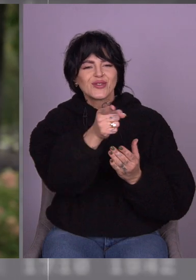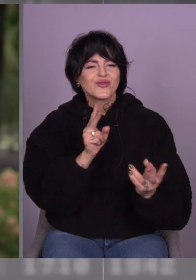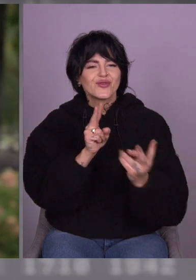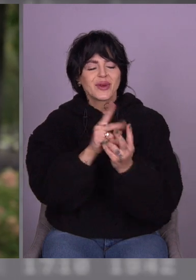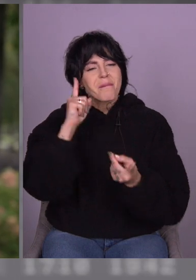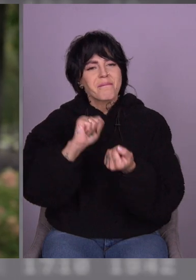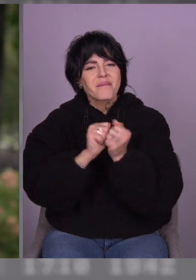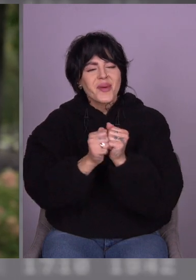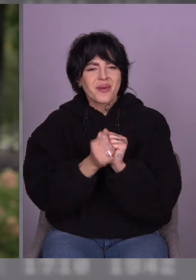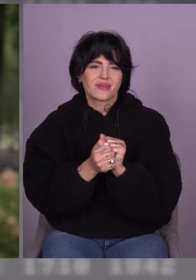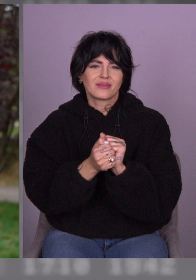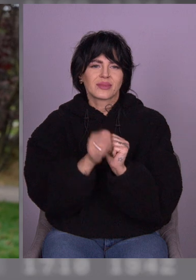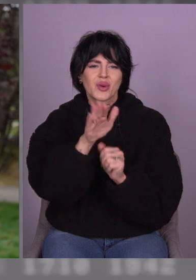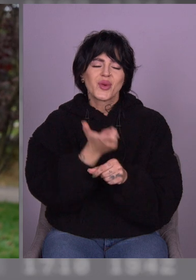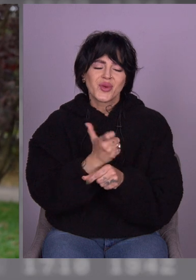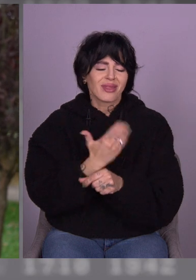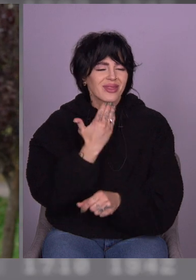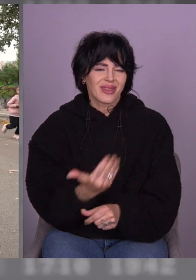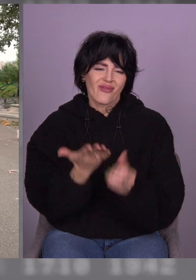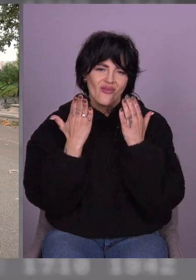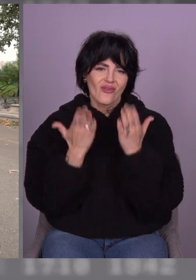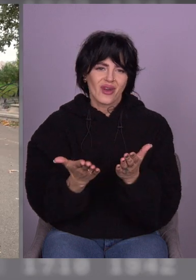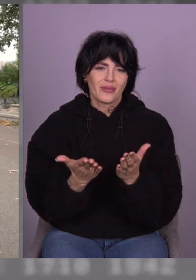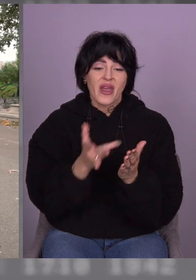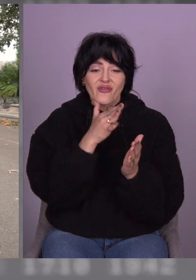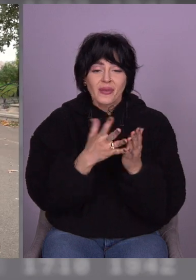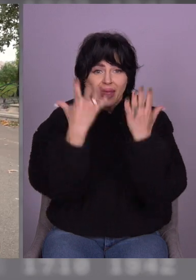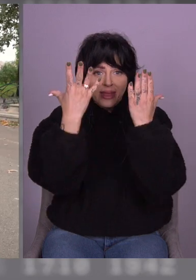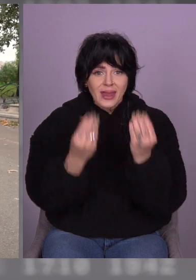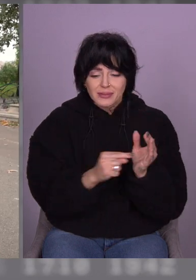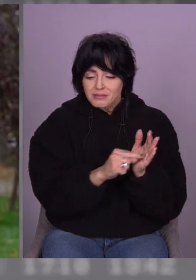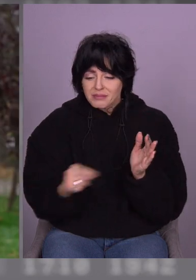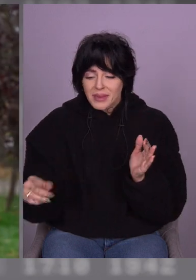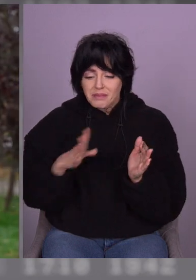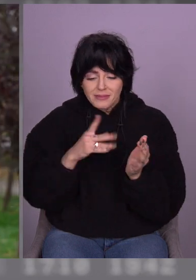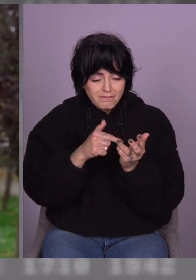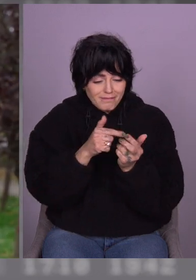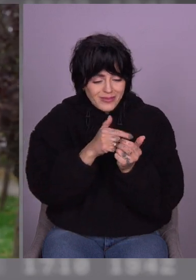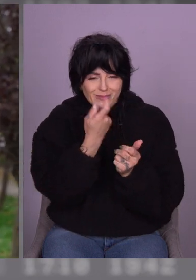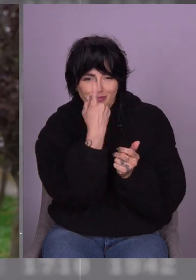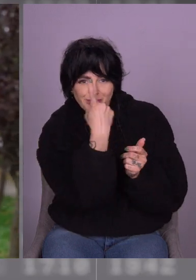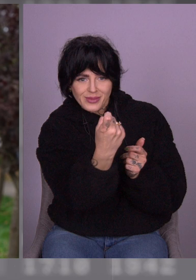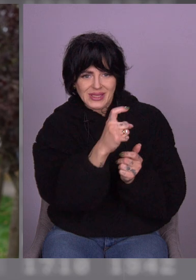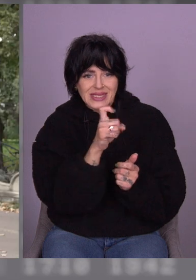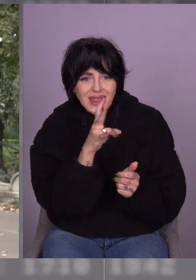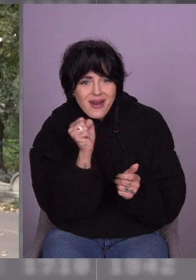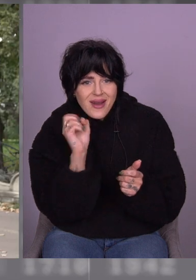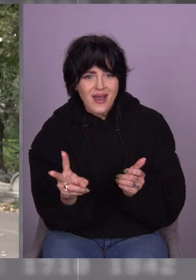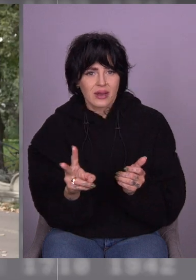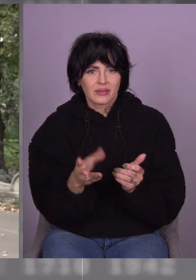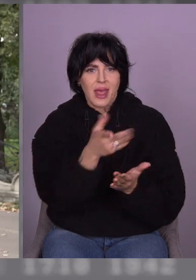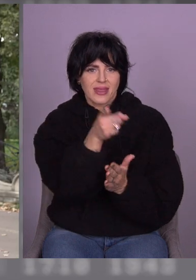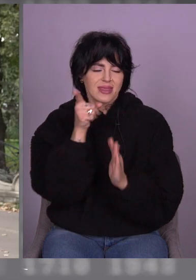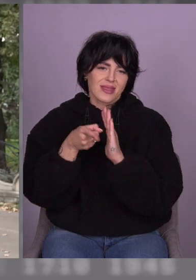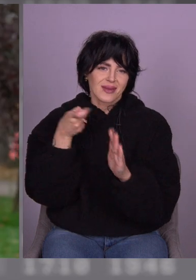все життя. Я дуже вдячний вам. І сьогодні впродовж дня ми мали ось такі певні натяки, що Олена